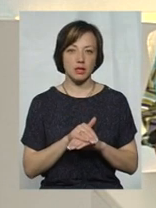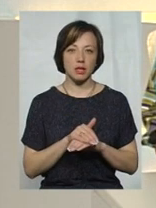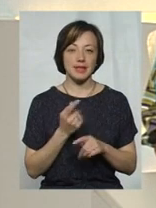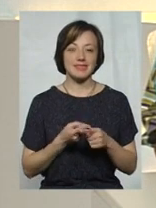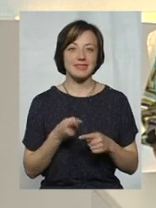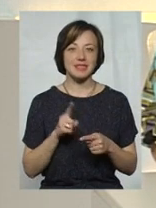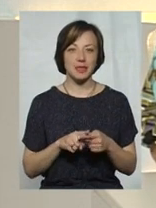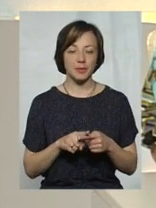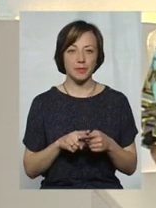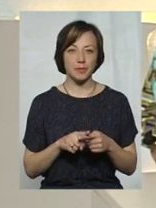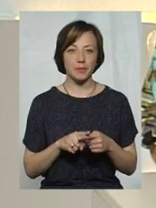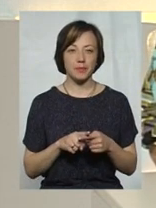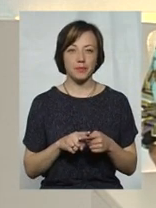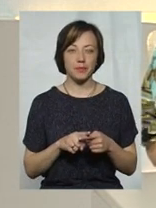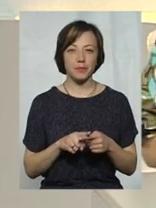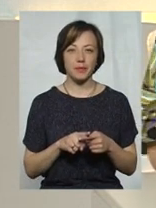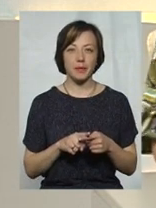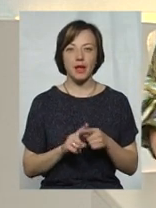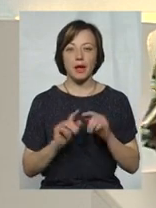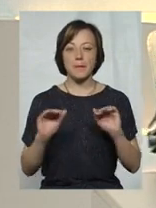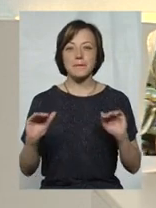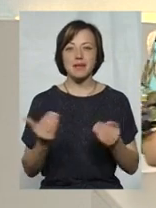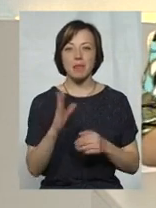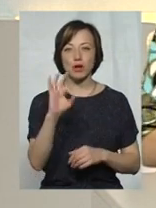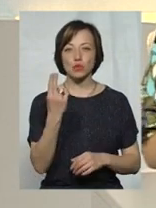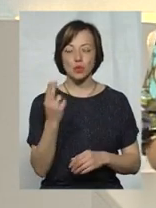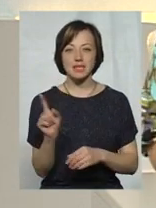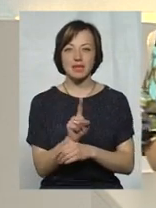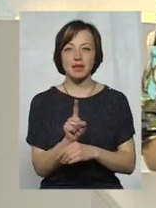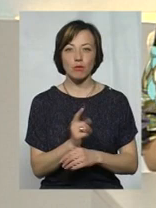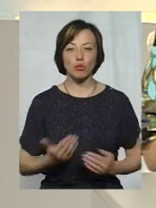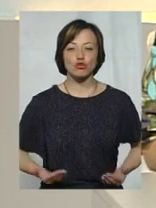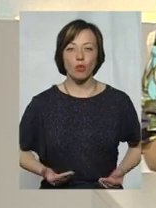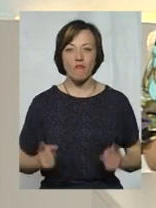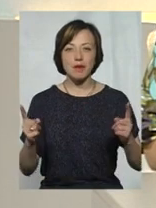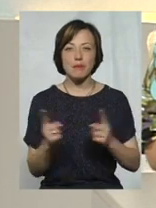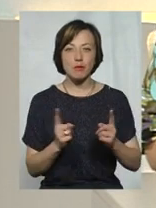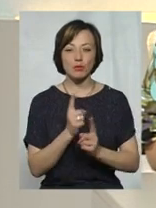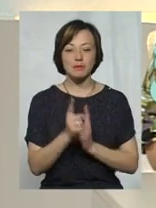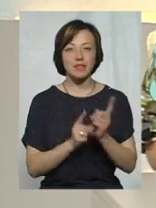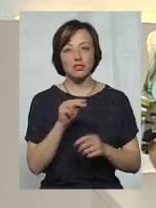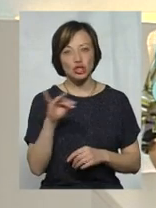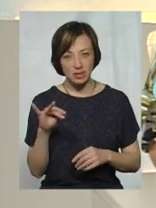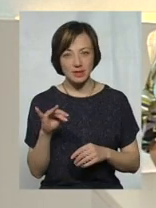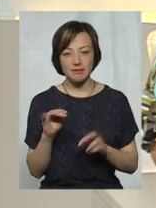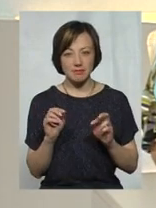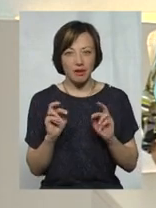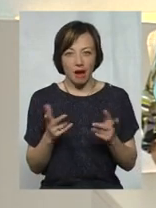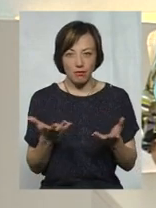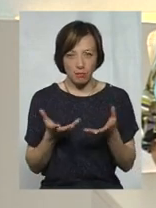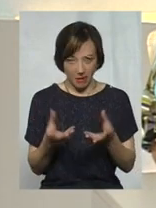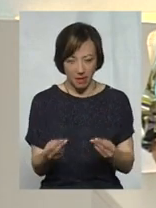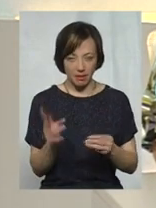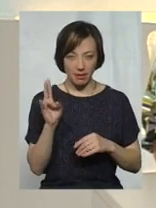оці мінімальні соціальні стандарти, прожитковий мінімум, який змінився, чи він якимось чином